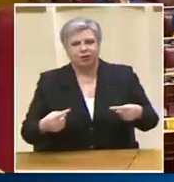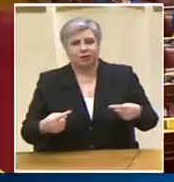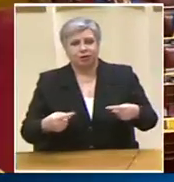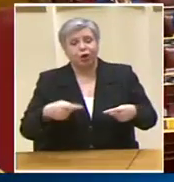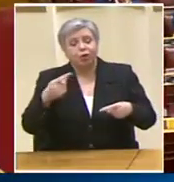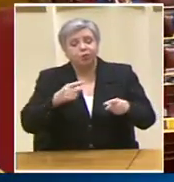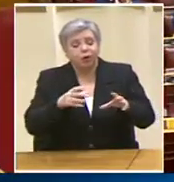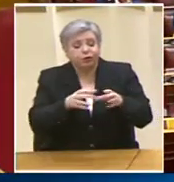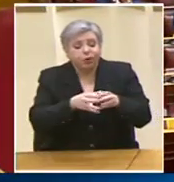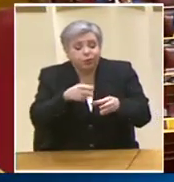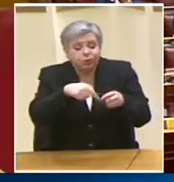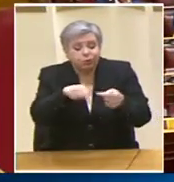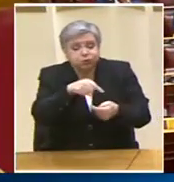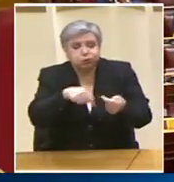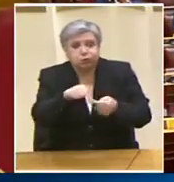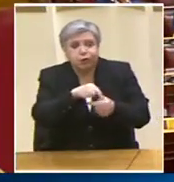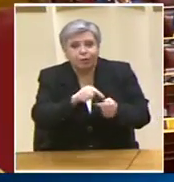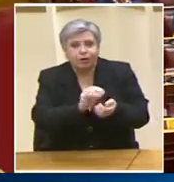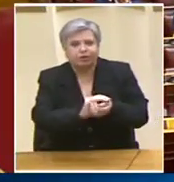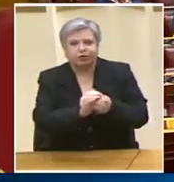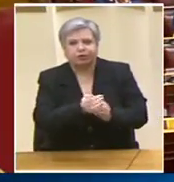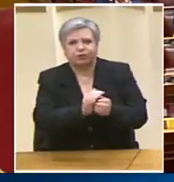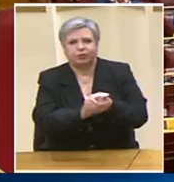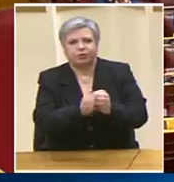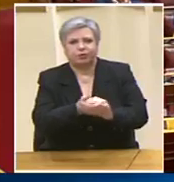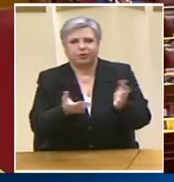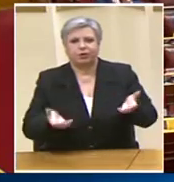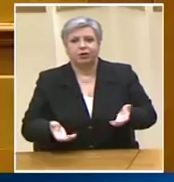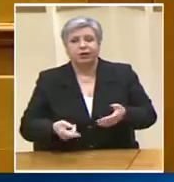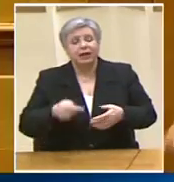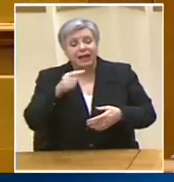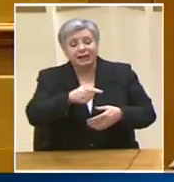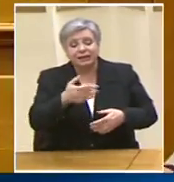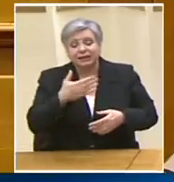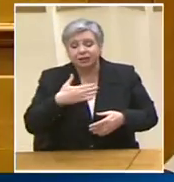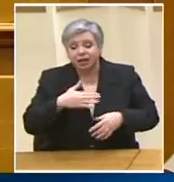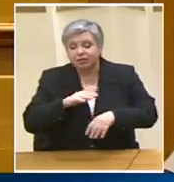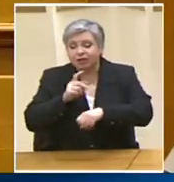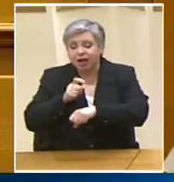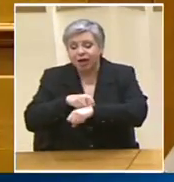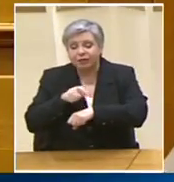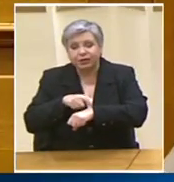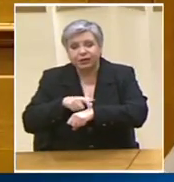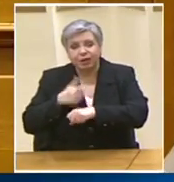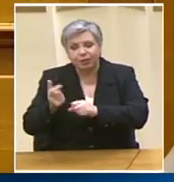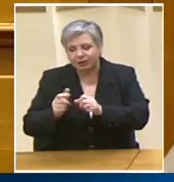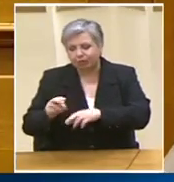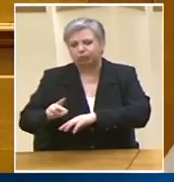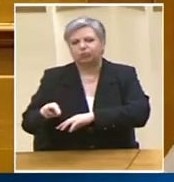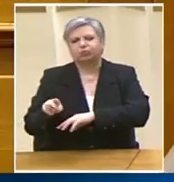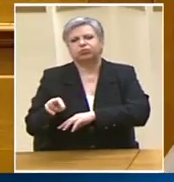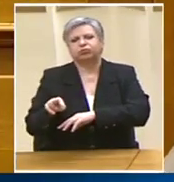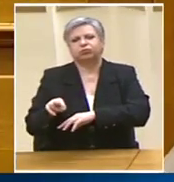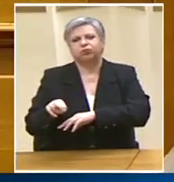γιατί δεν λέτε καθαρά ότι έχετε σχεδιασμό να ευνοήσετε συγκεκριμένα συμφέροντα μονοπωλιακά που έχουν